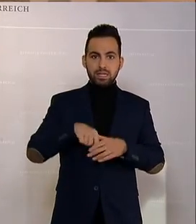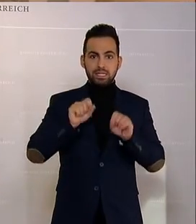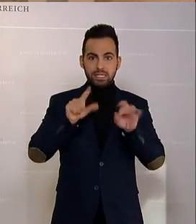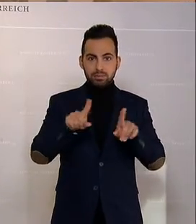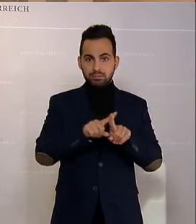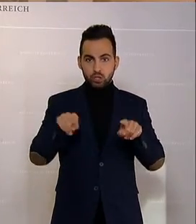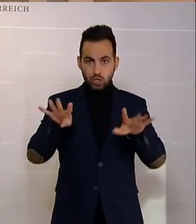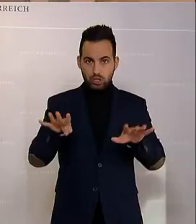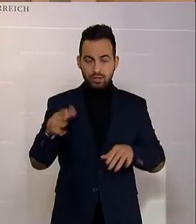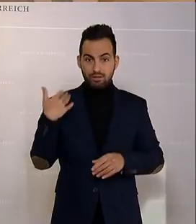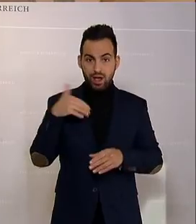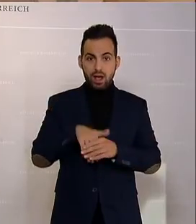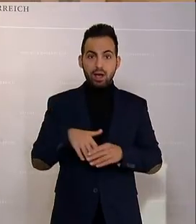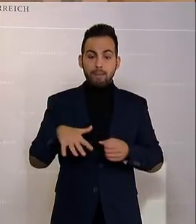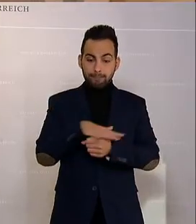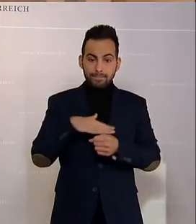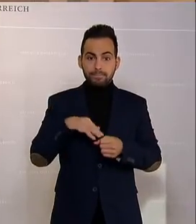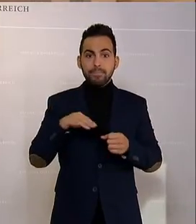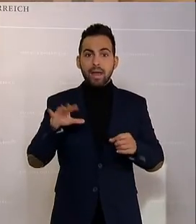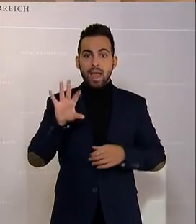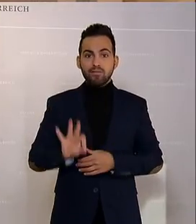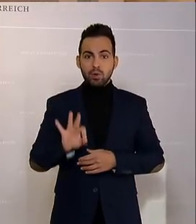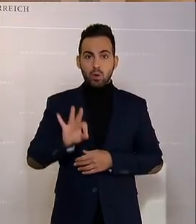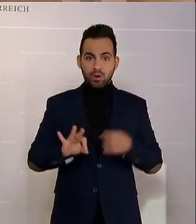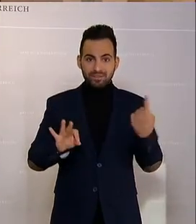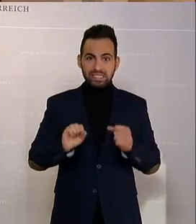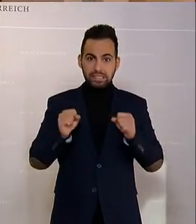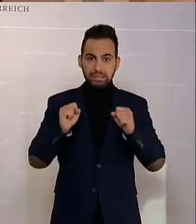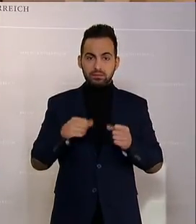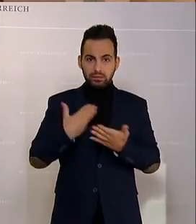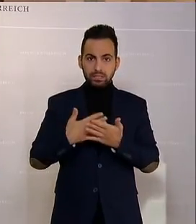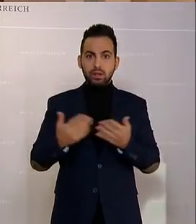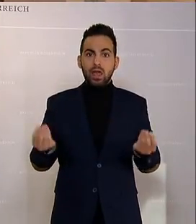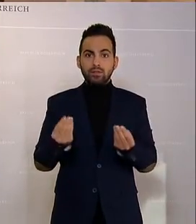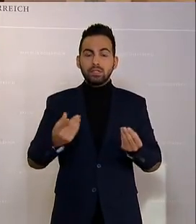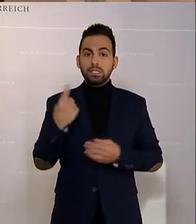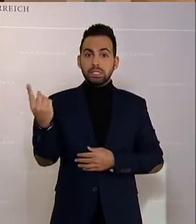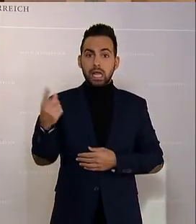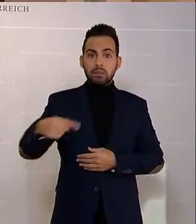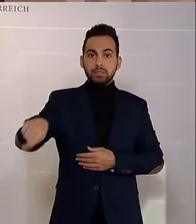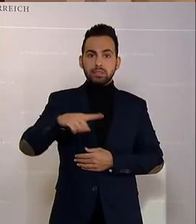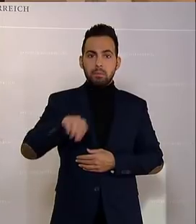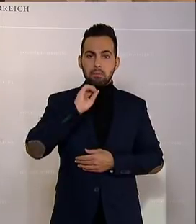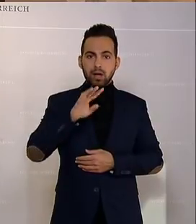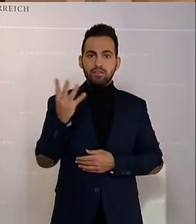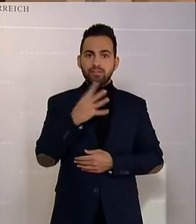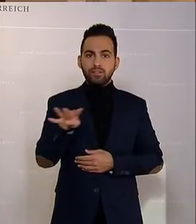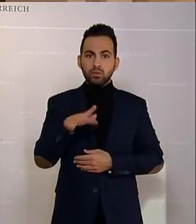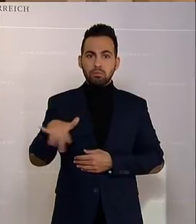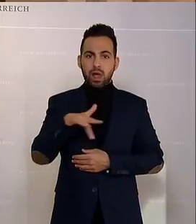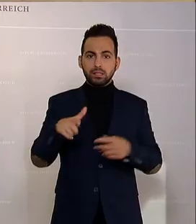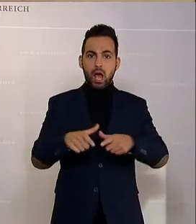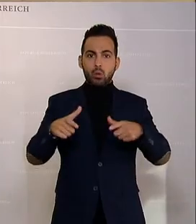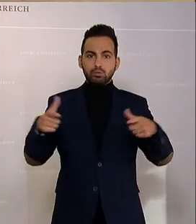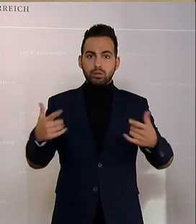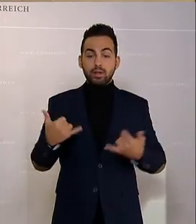bis 2019, ausschließlich auf das Bemühen der Freiheitlichen Partei zurückzuführen. Sie selbst wollten ja nicht einmal 400 Plätze ausbauen.